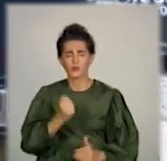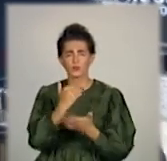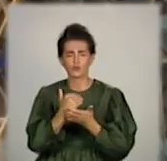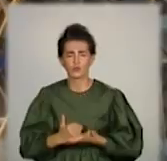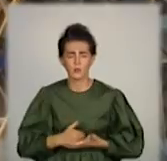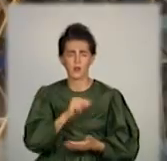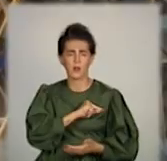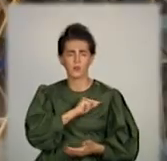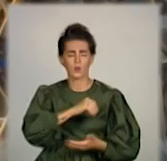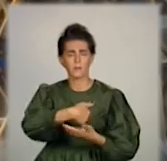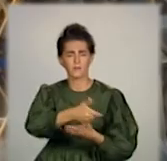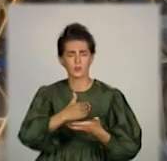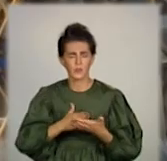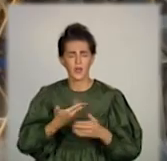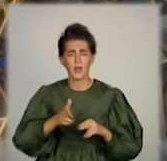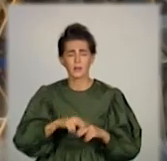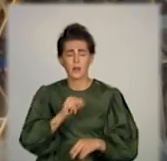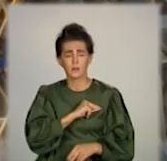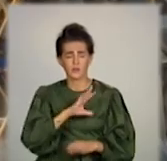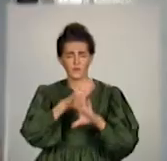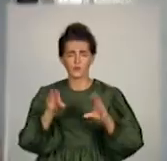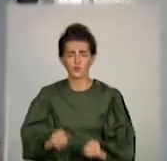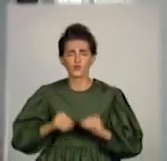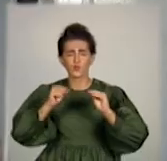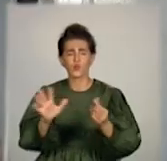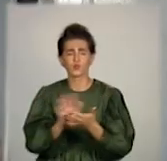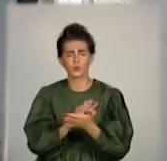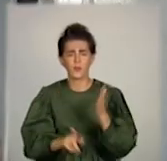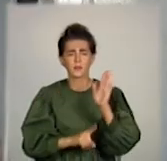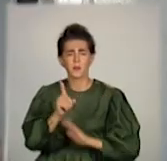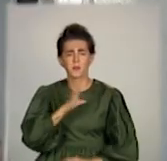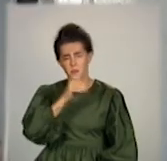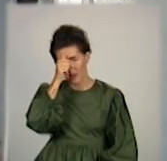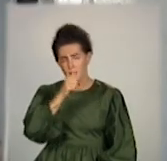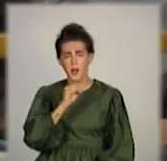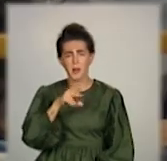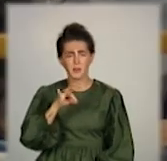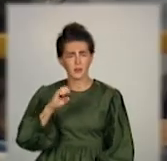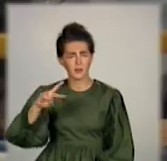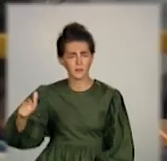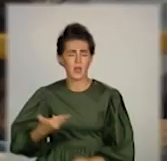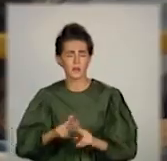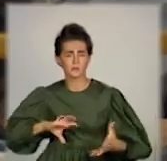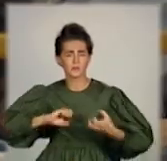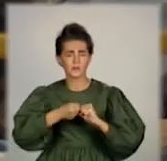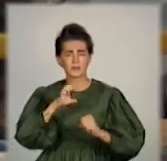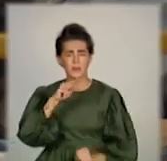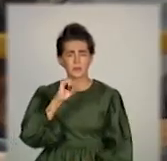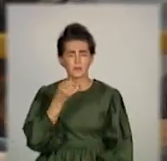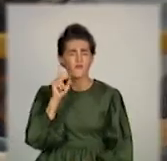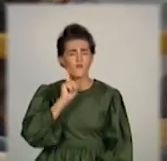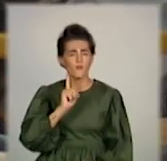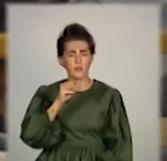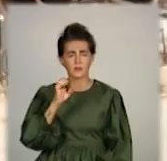оборудування. Роботи з установки очисної системи розпочали на початку квітня. Поки компресорна станція працює у тестовому